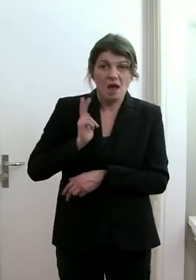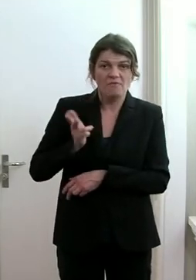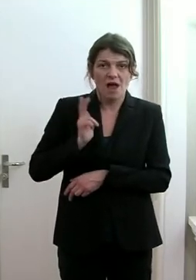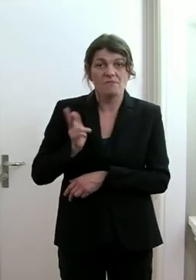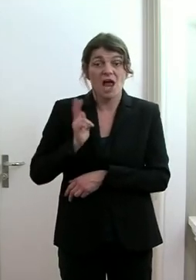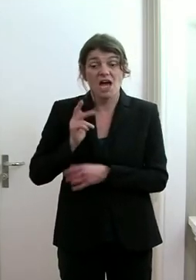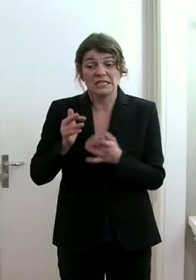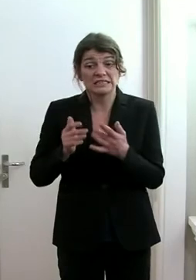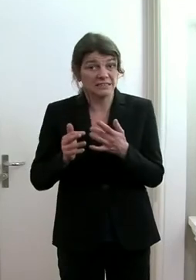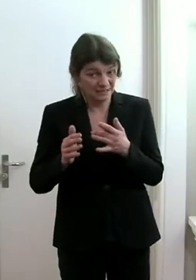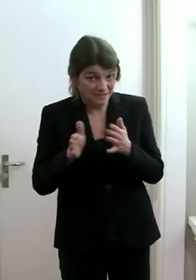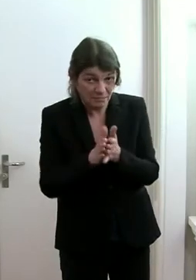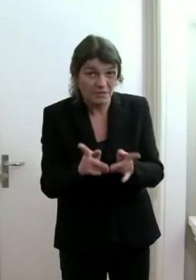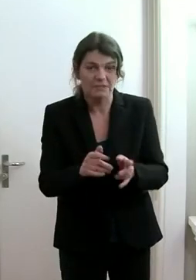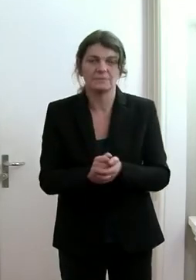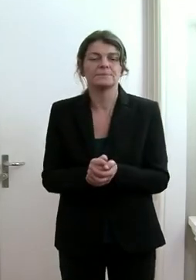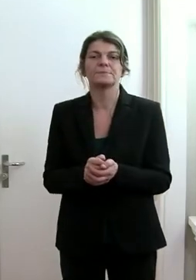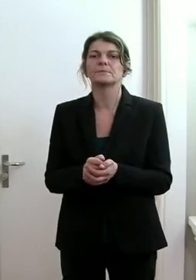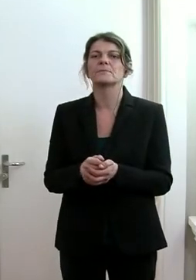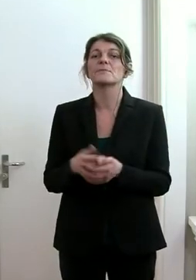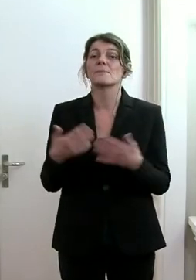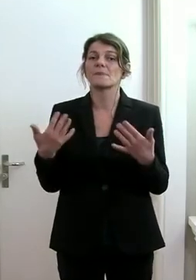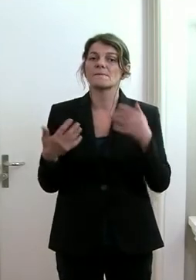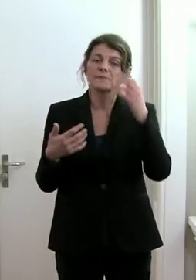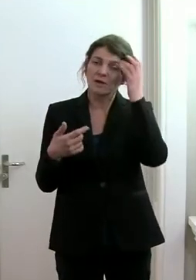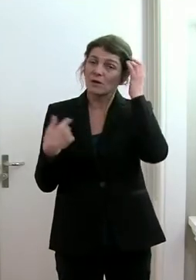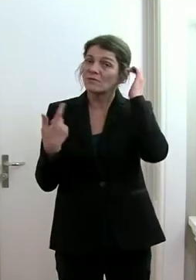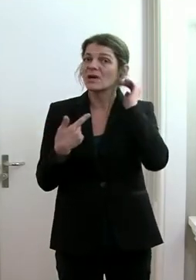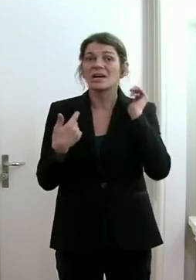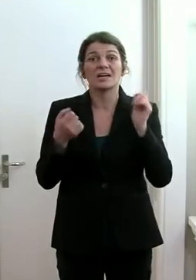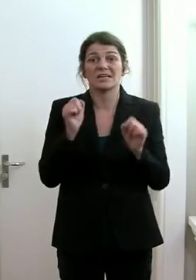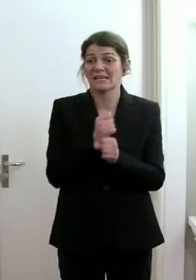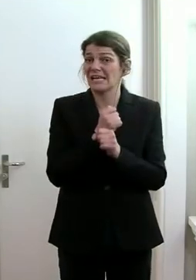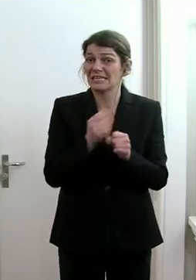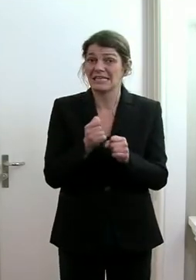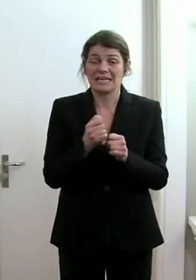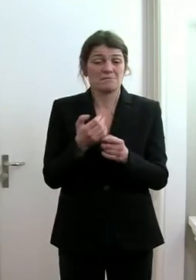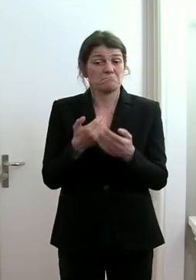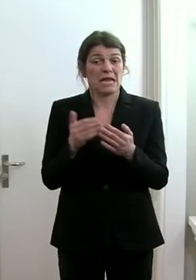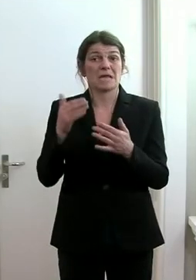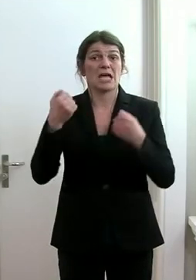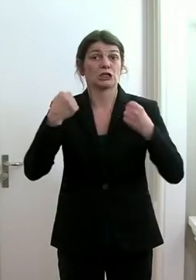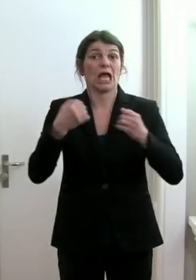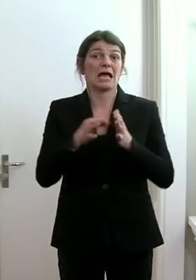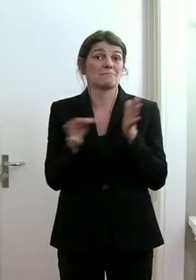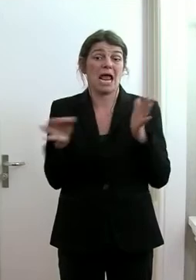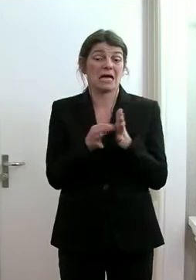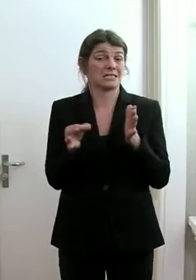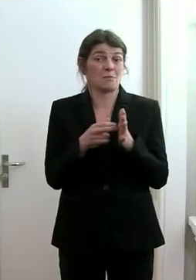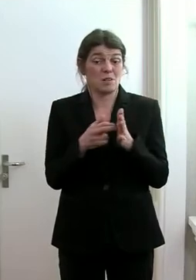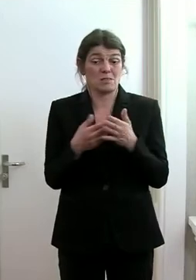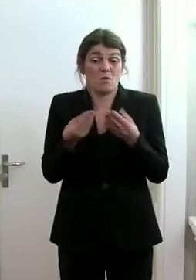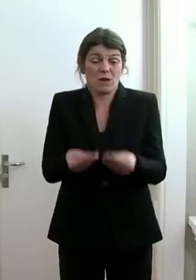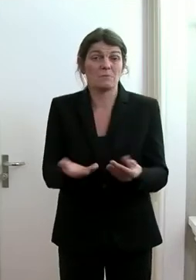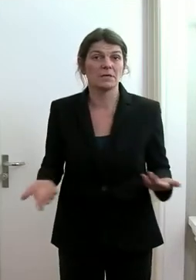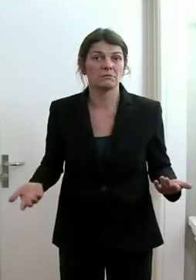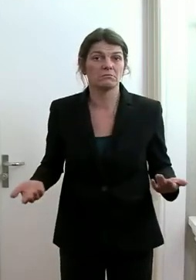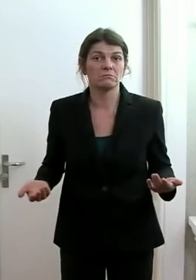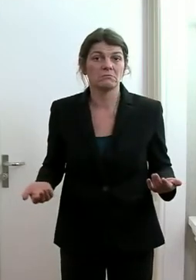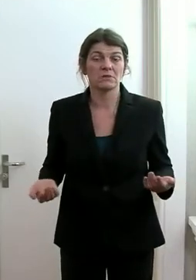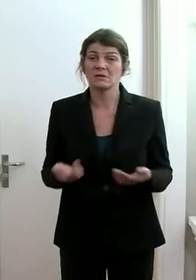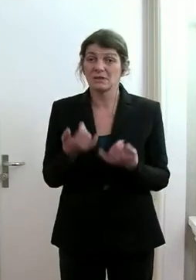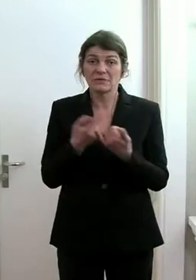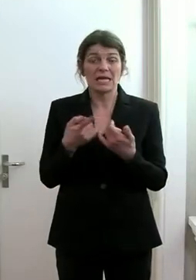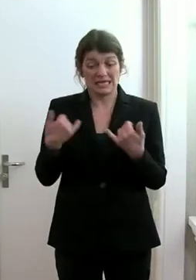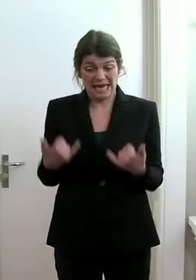Und wir können fast nicht mehr stärkere Maßnahmen nachlegen, die dermaßen wirksam